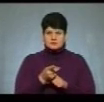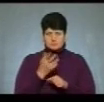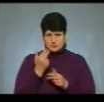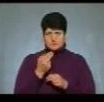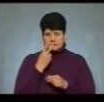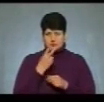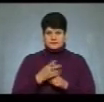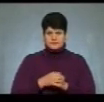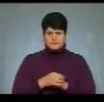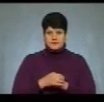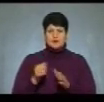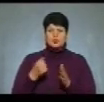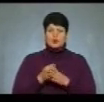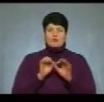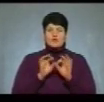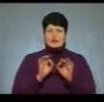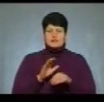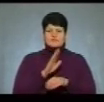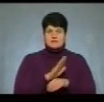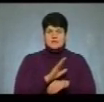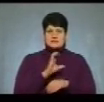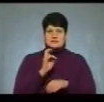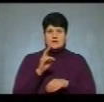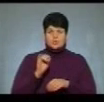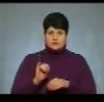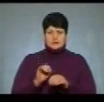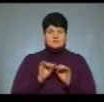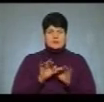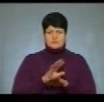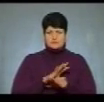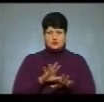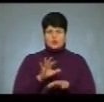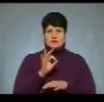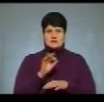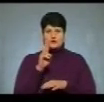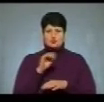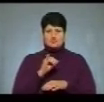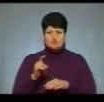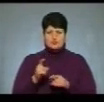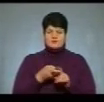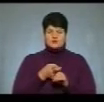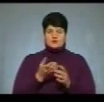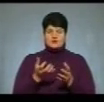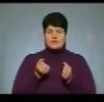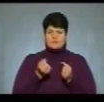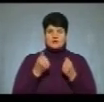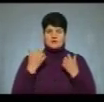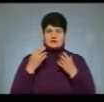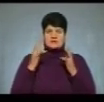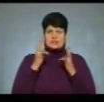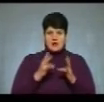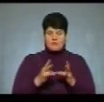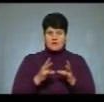Так. До пояснень Вадима Скакуна справа так і не дійшла. Олександр Цюх через отриману травму і втрату пам'яті